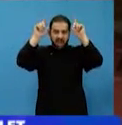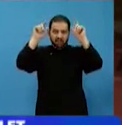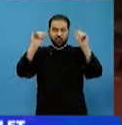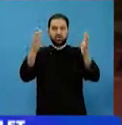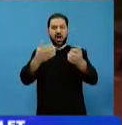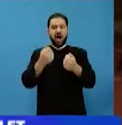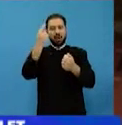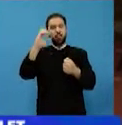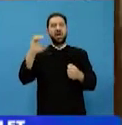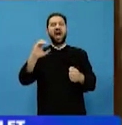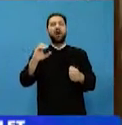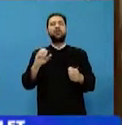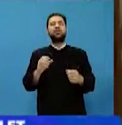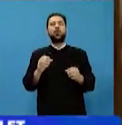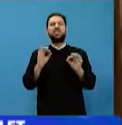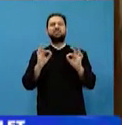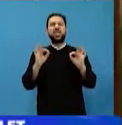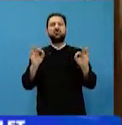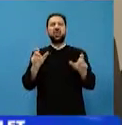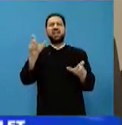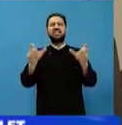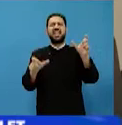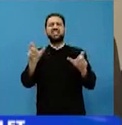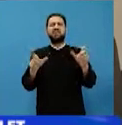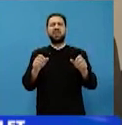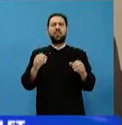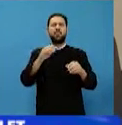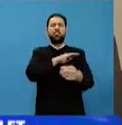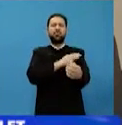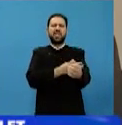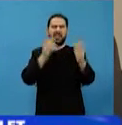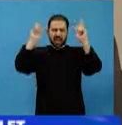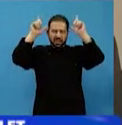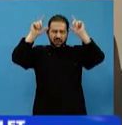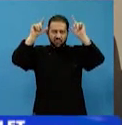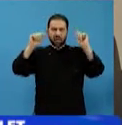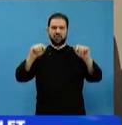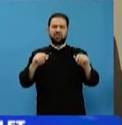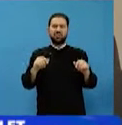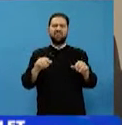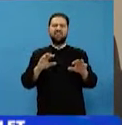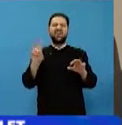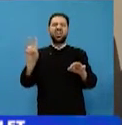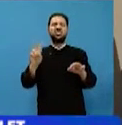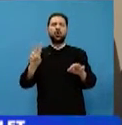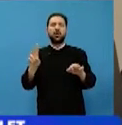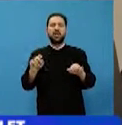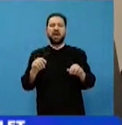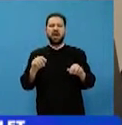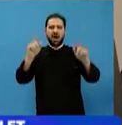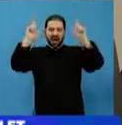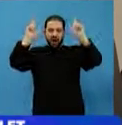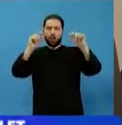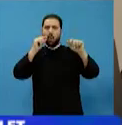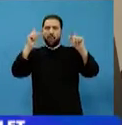puterele întunericului, despre vrăjitorie, îndrăciți și despre cele pe care le găsește